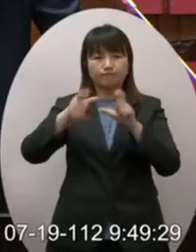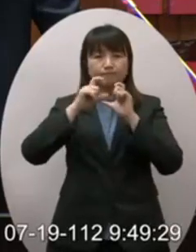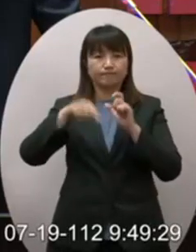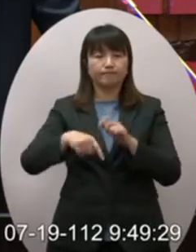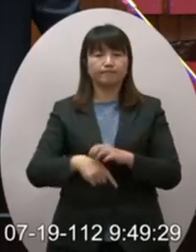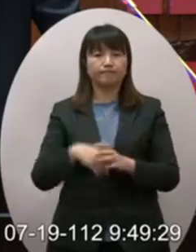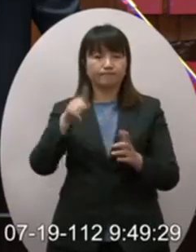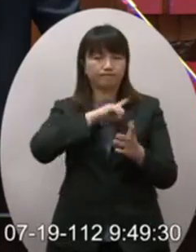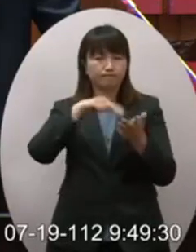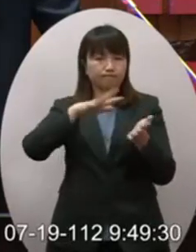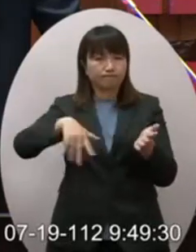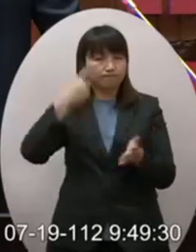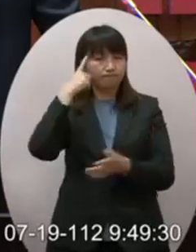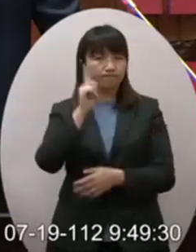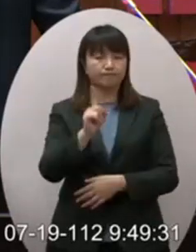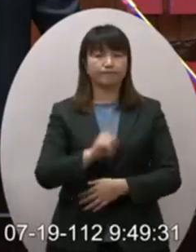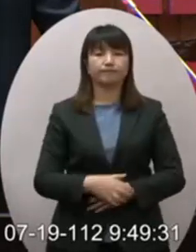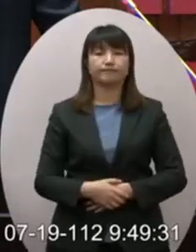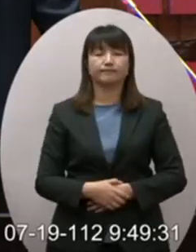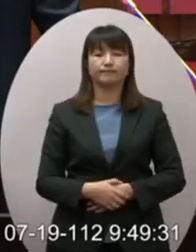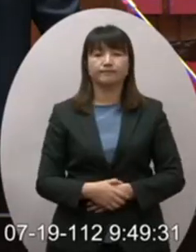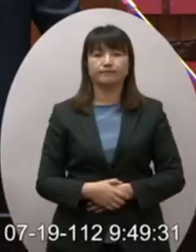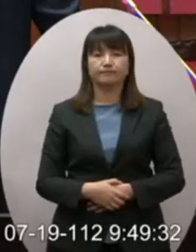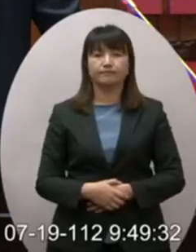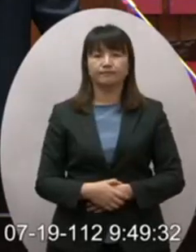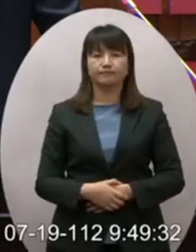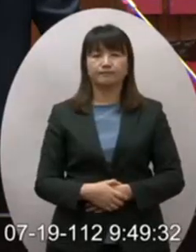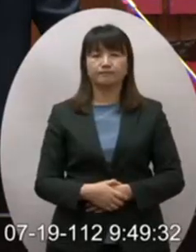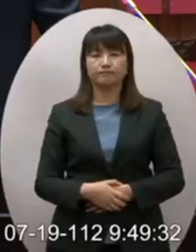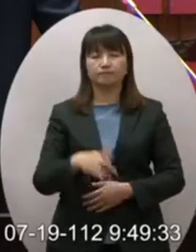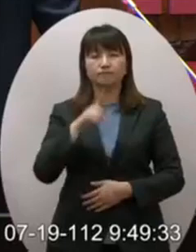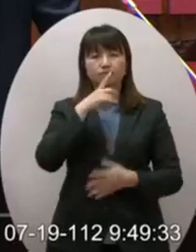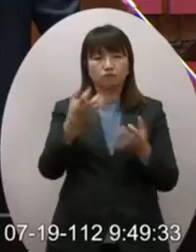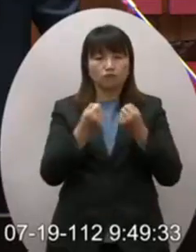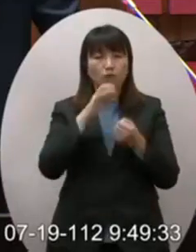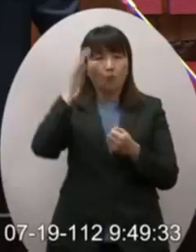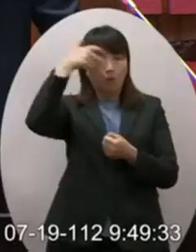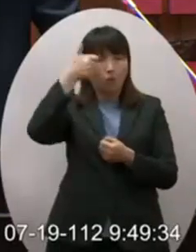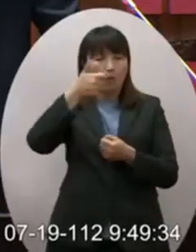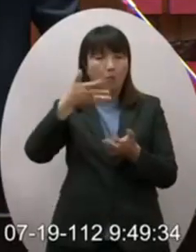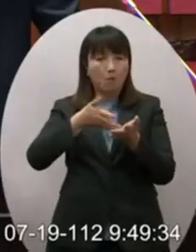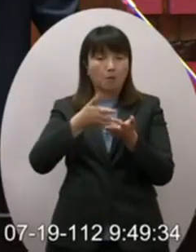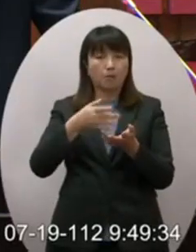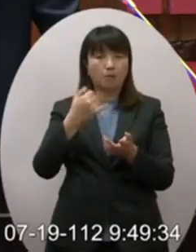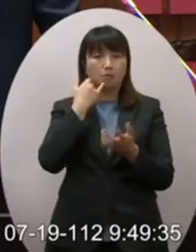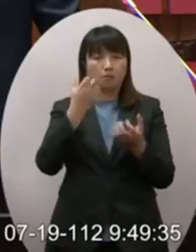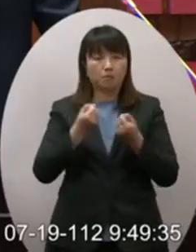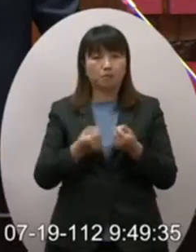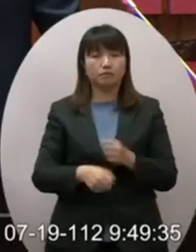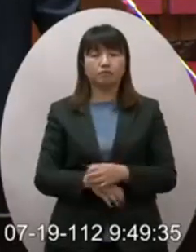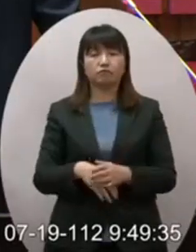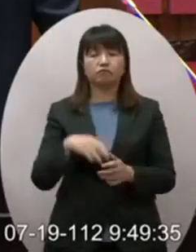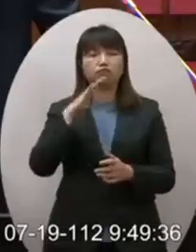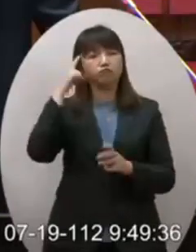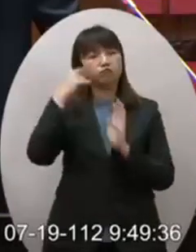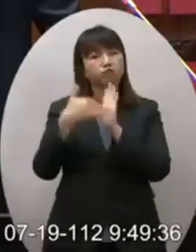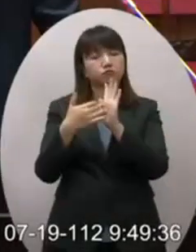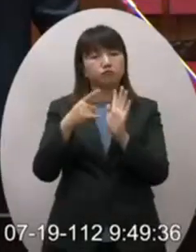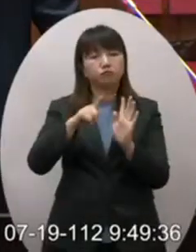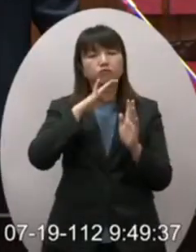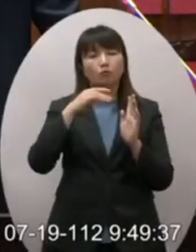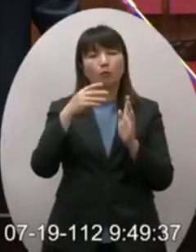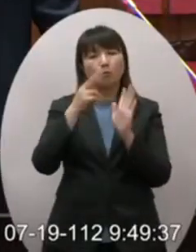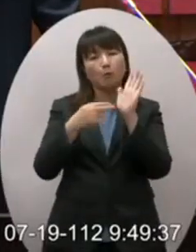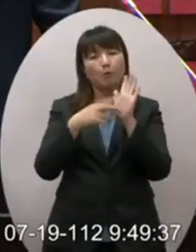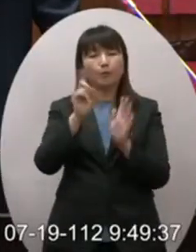答一下啦你的立場我想很重要的我們你接不接受川普講的當然不接受當然不接受你要不要反